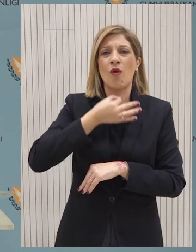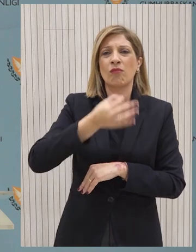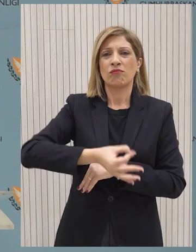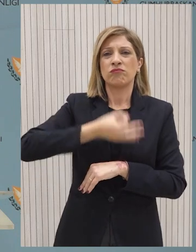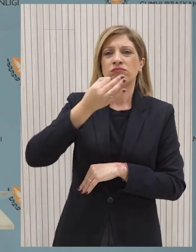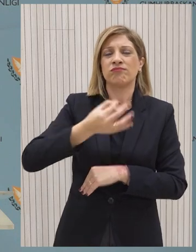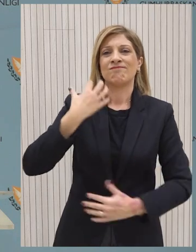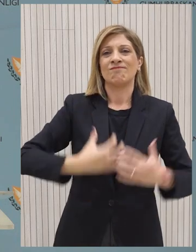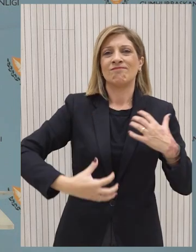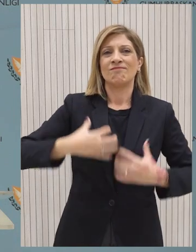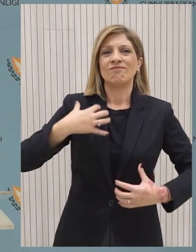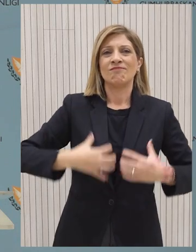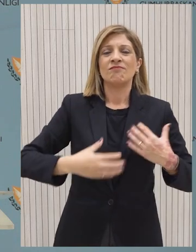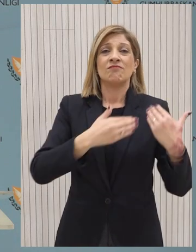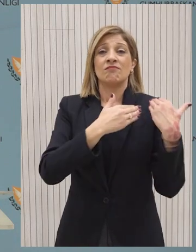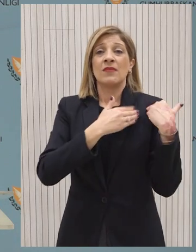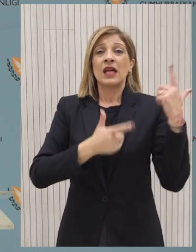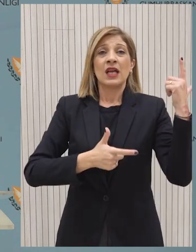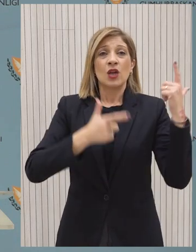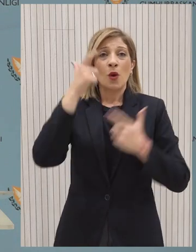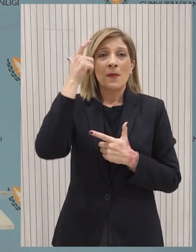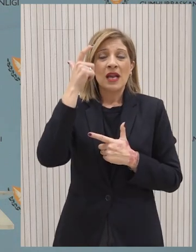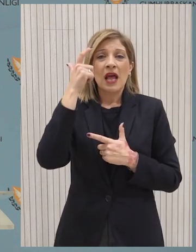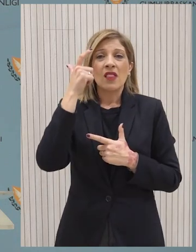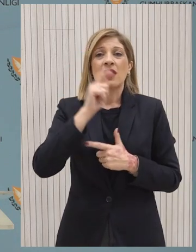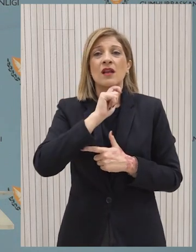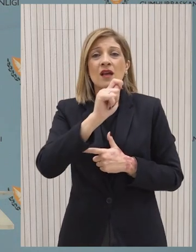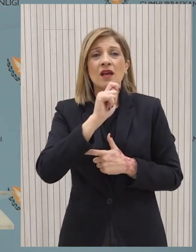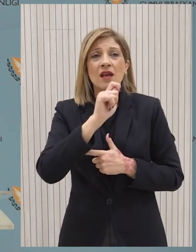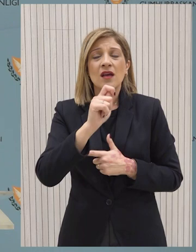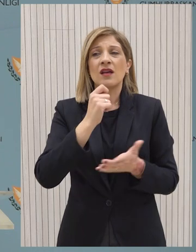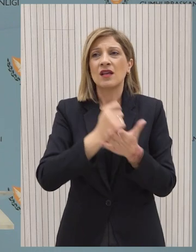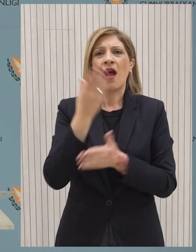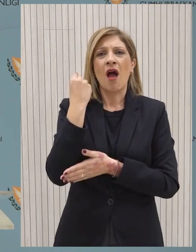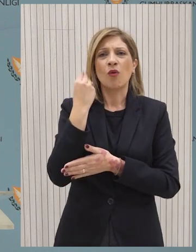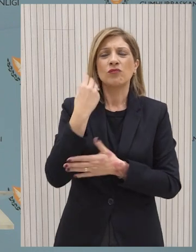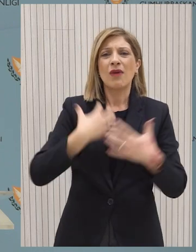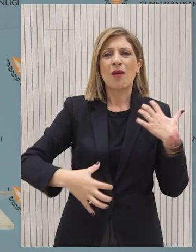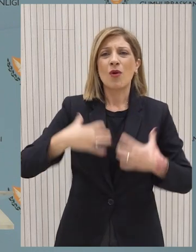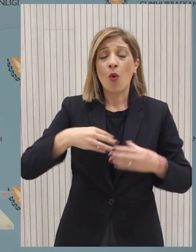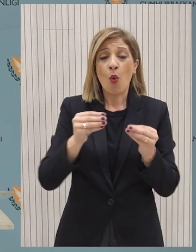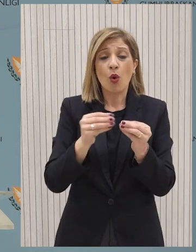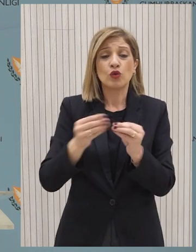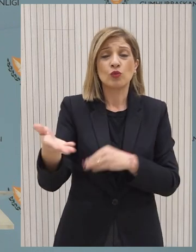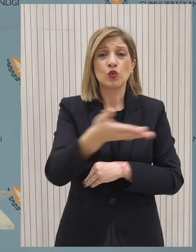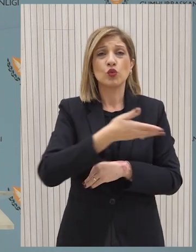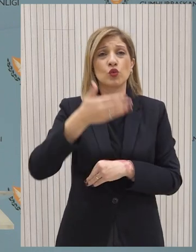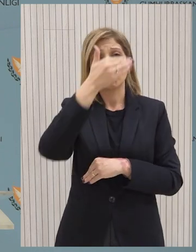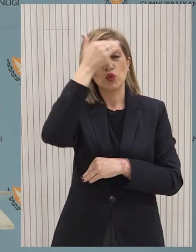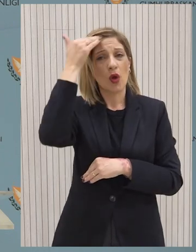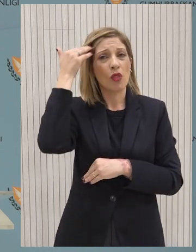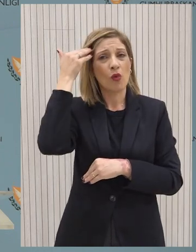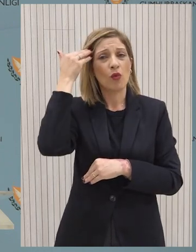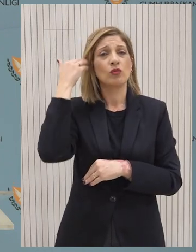κυρίως από τους οδηγεφαλείς των ενωμένων αστυνών και από διάφορες υπηρεσίες των ενωμένων αστυνών αλλά έχουν αφήσει να αποφερθούν και φωνές από διάφορες